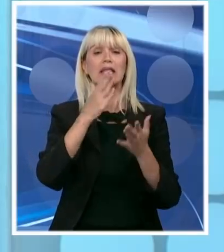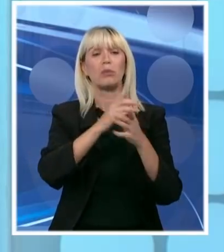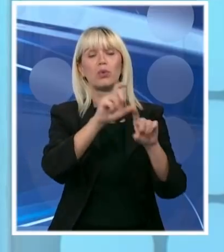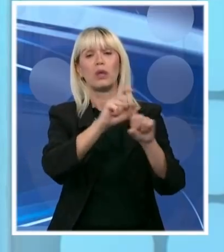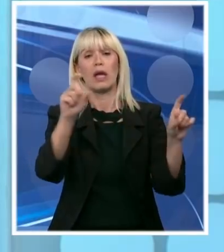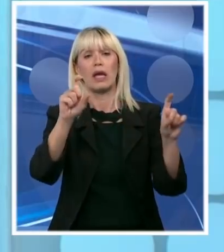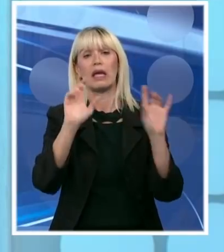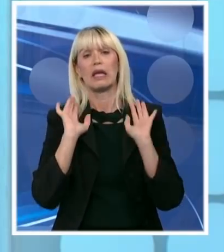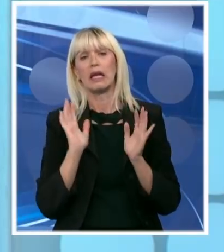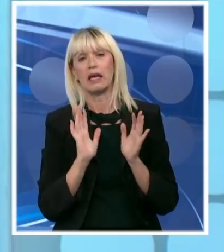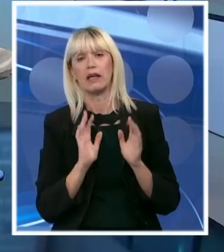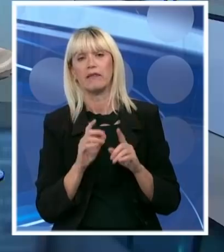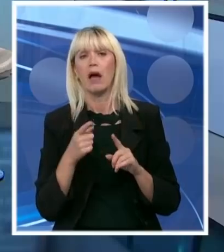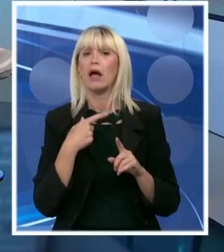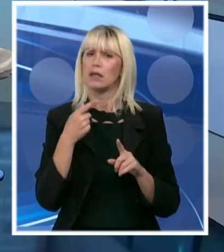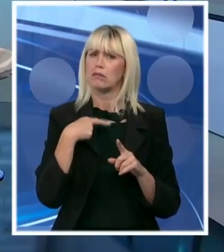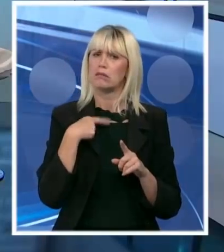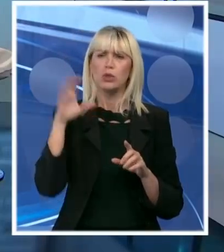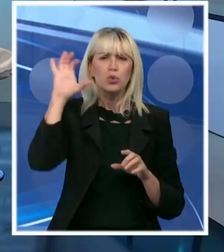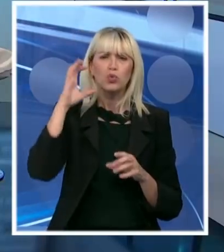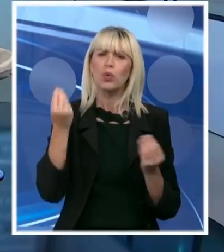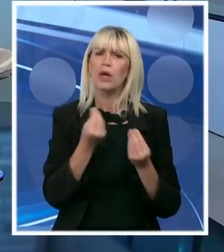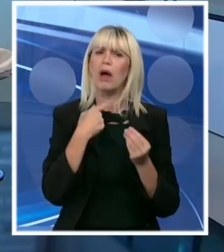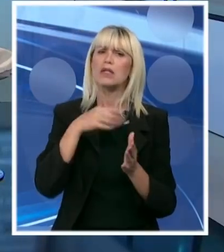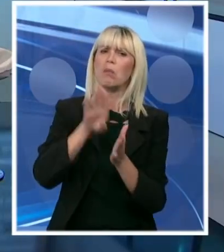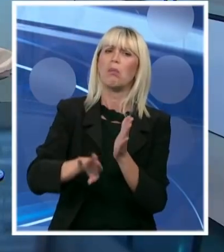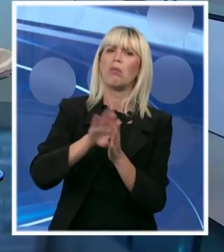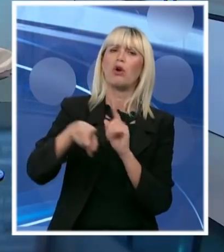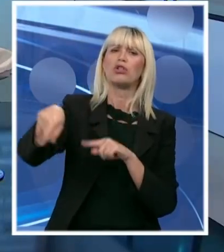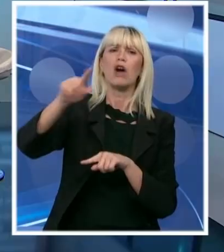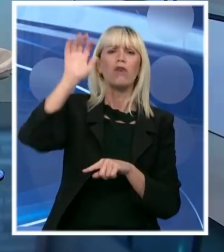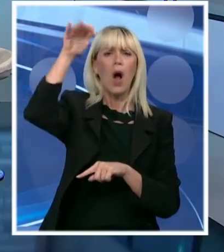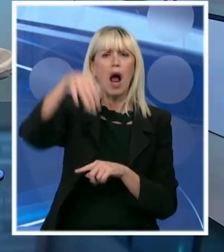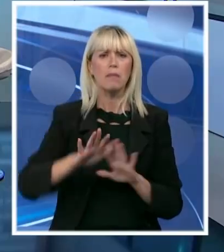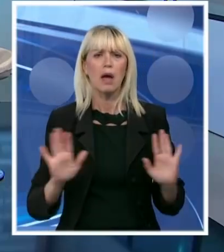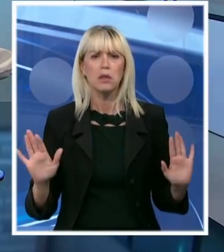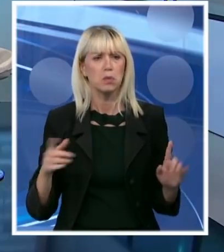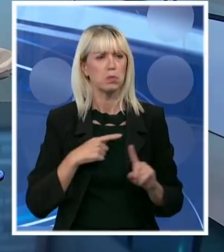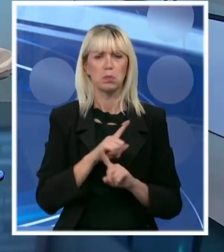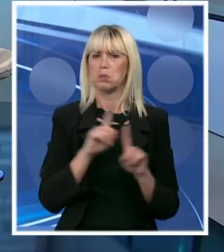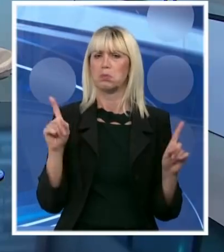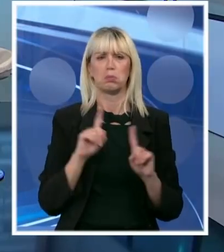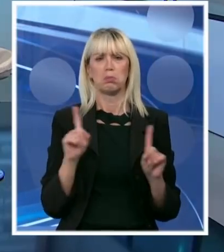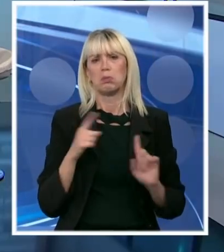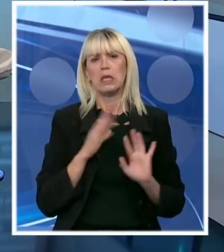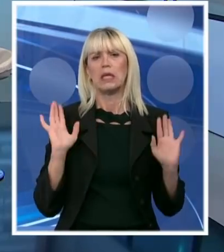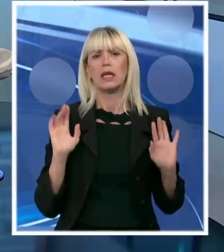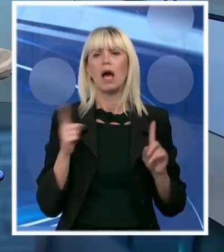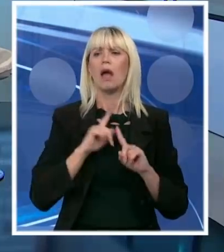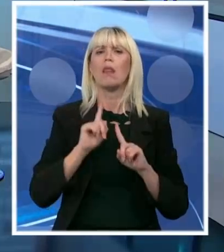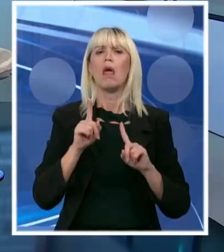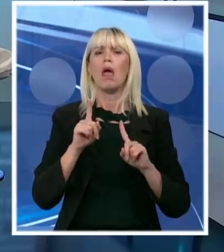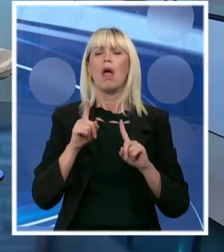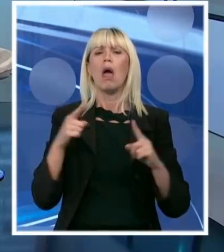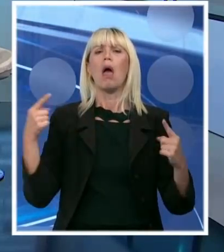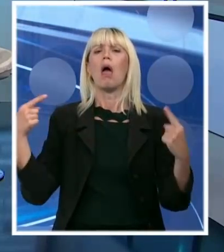Rekao sam, naši razgovori su teški, ja tamo ne idem sa trikovima, mi ne idemo sa trikovima, mi se tamo ne suprostavljamo albancima, to ljudi treba da